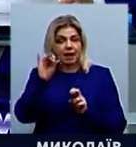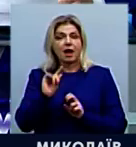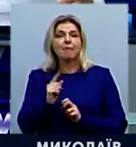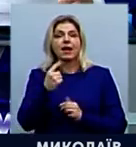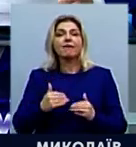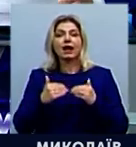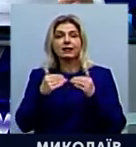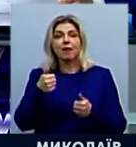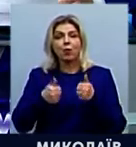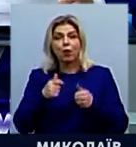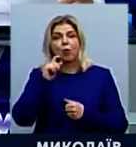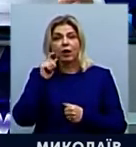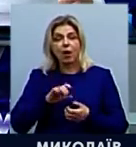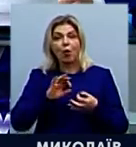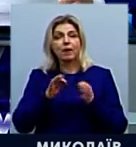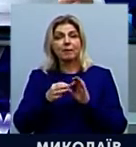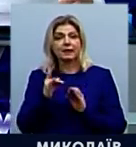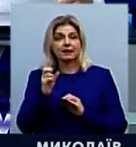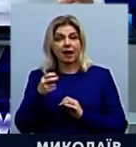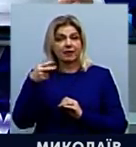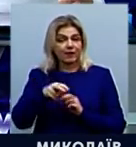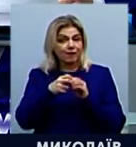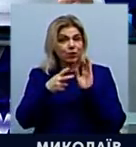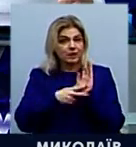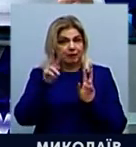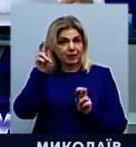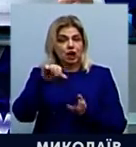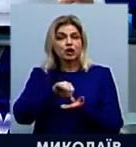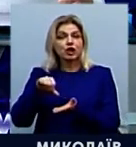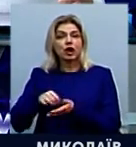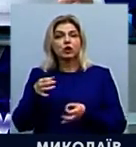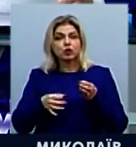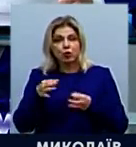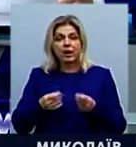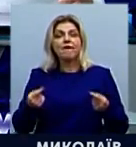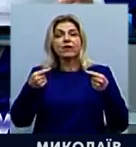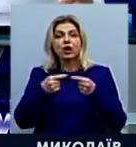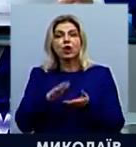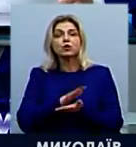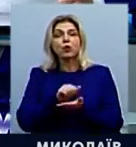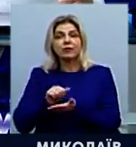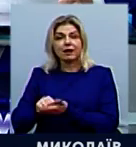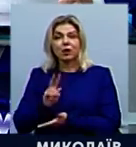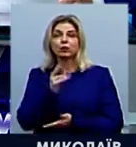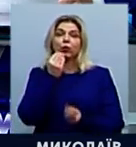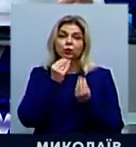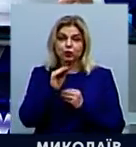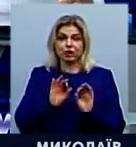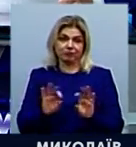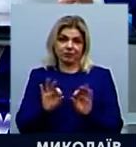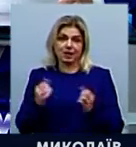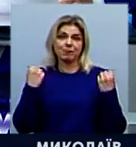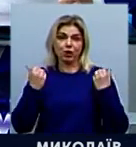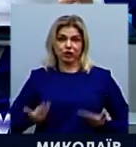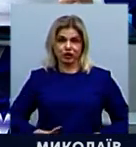конкурсу «Україна Олімпійська-2018», члени журі визначили видання та журналістів, які найкраще висвітлювали спортивне